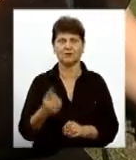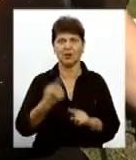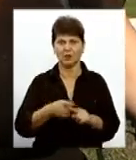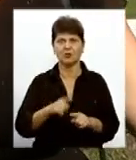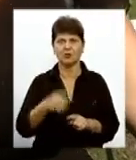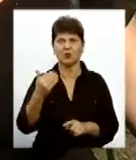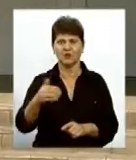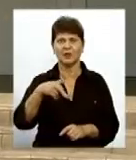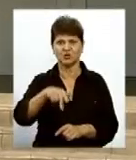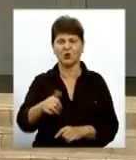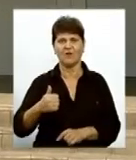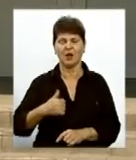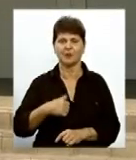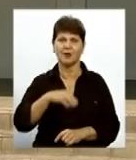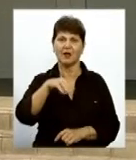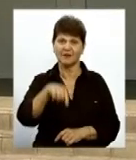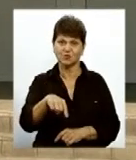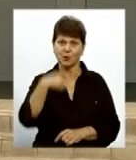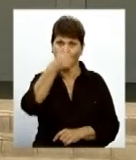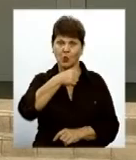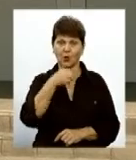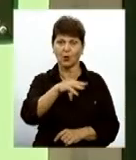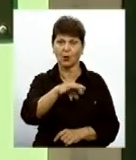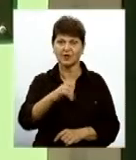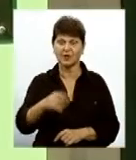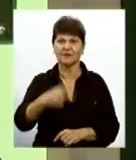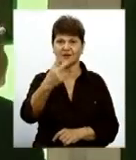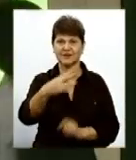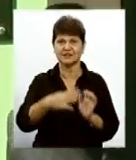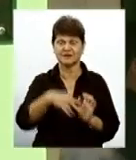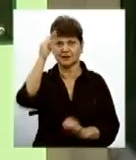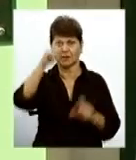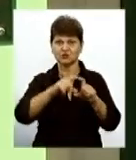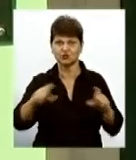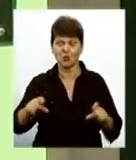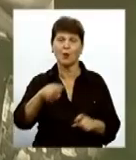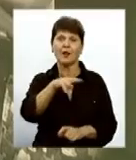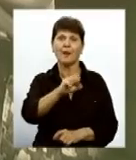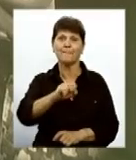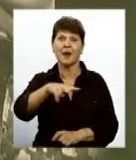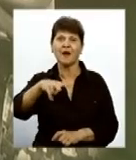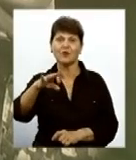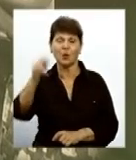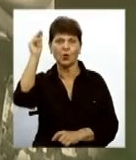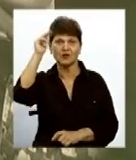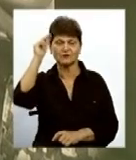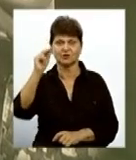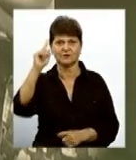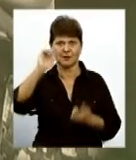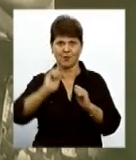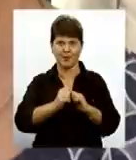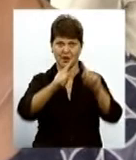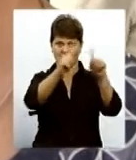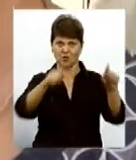він пішов в армію В травні цього року на фасаді 29 школи, де свого часу навчався Павло, встановили меморіальну дошку